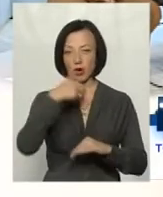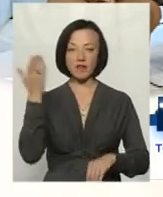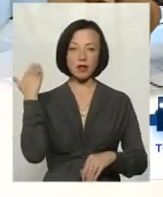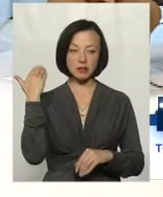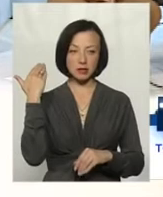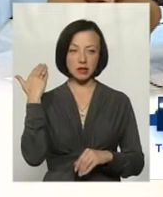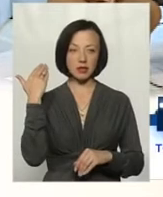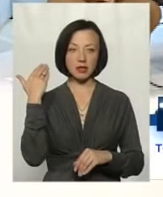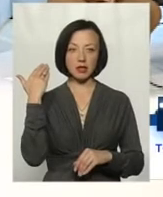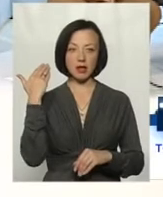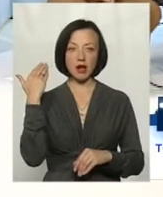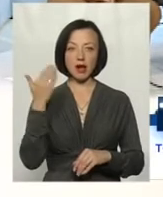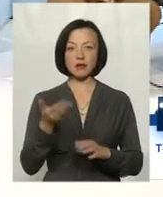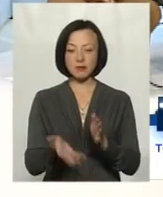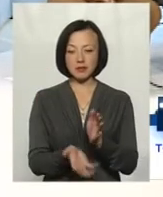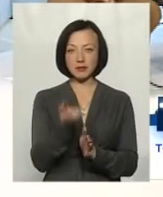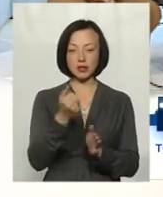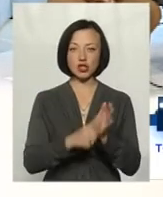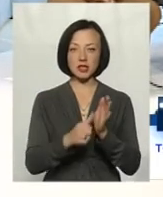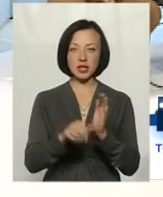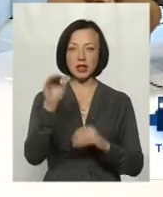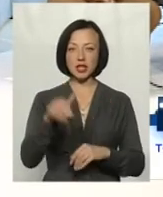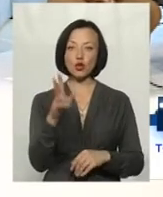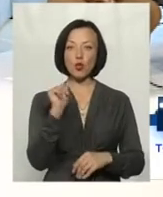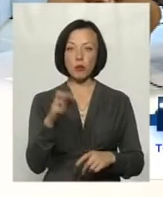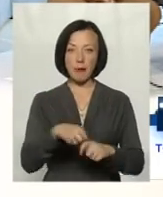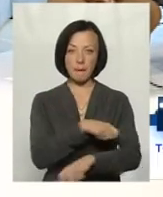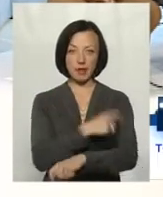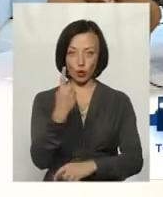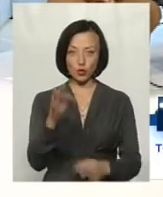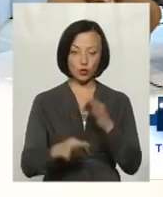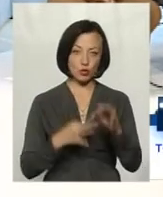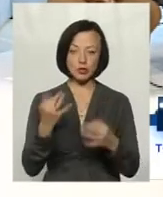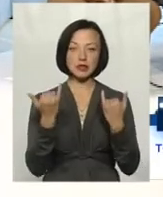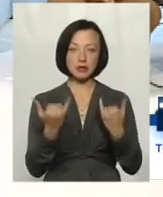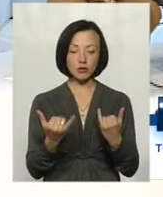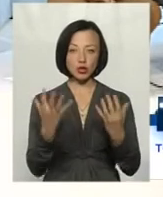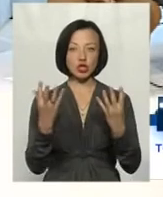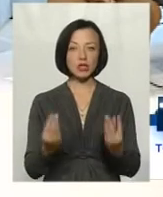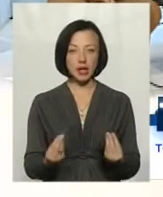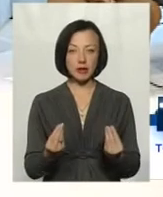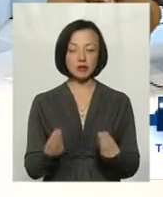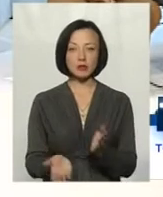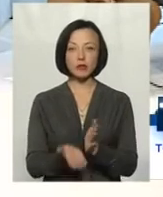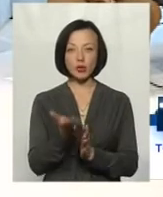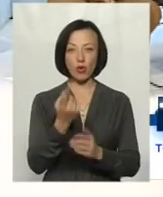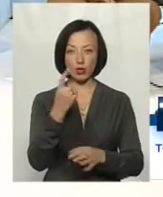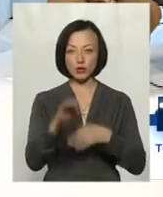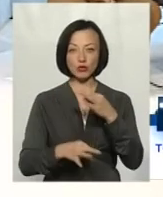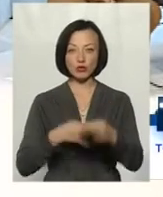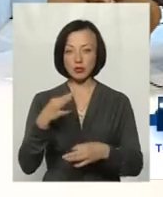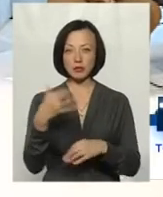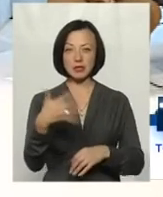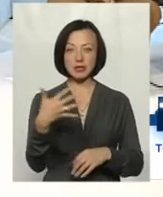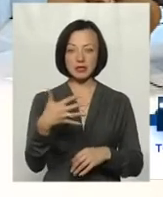підйом води складав десь порядка 60 тисяч метрів кубічних на добу, то на сьогодні підйом добовий складає